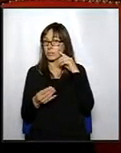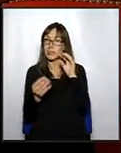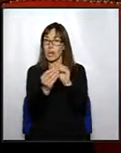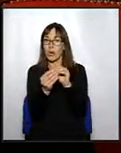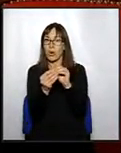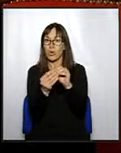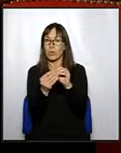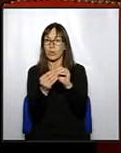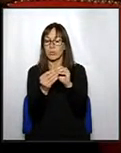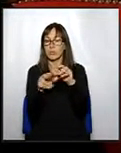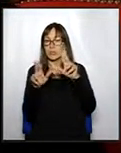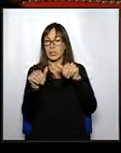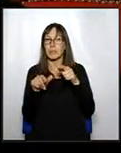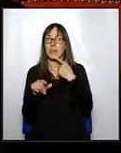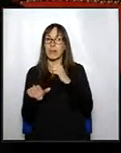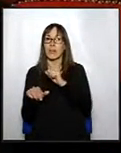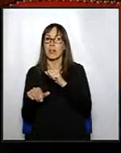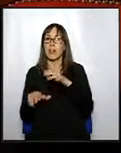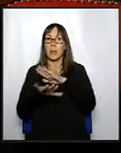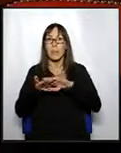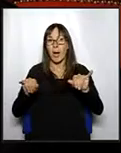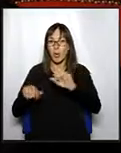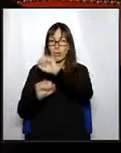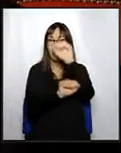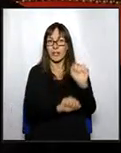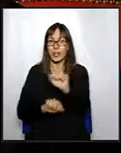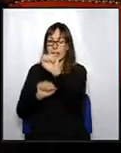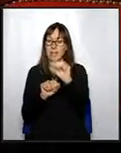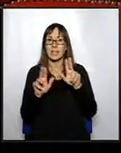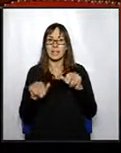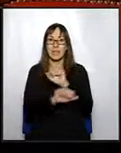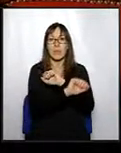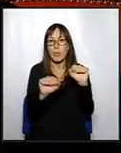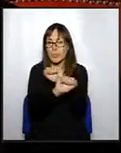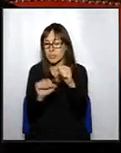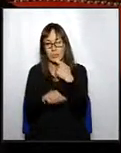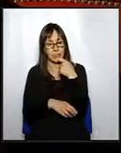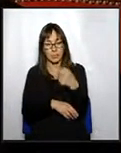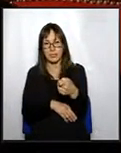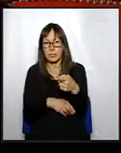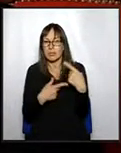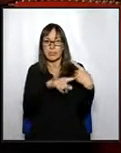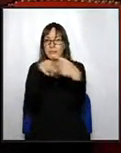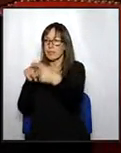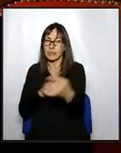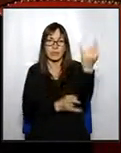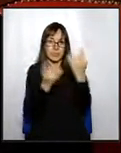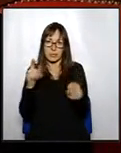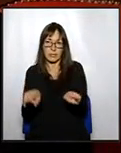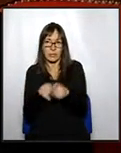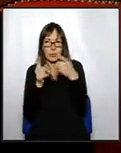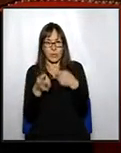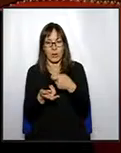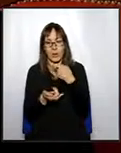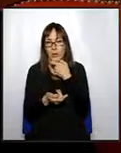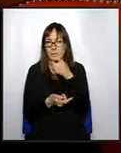en defensar la pau i rebutjar al mateix temps tota classe de terrorisme vingui d'allà on vingui. Els heig de dir també que